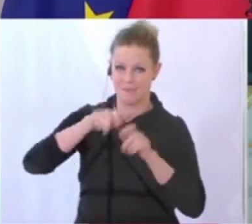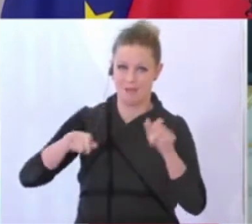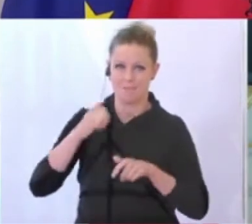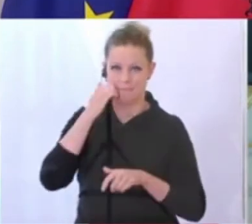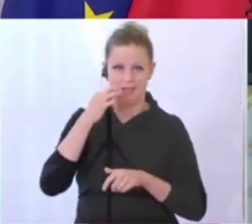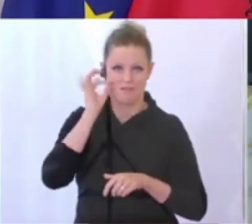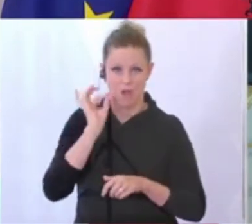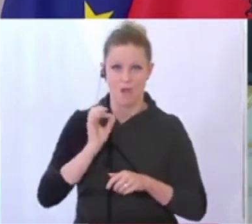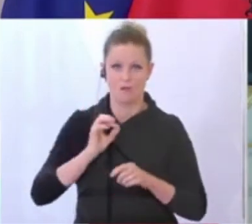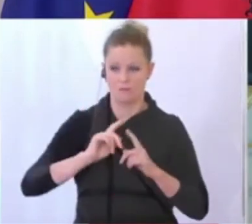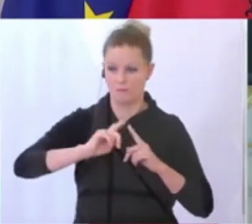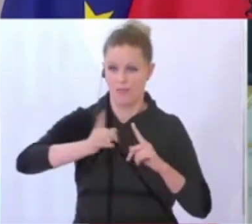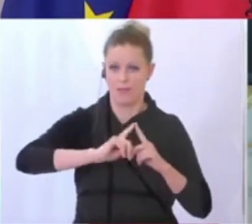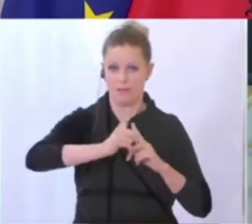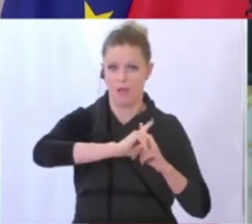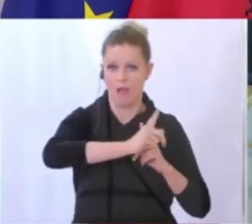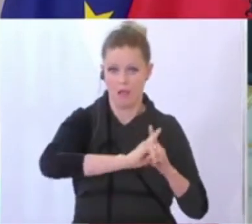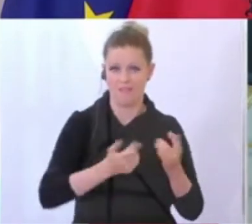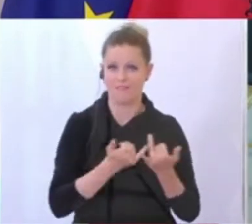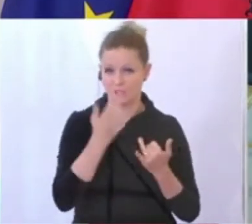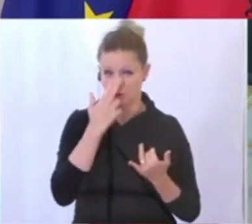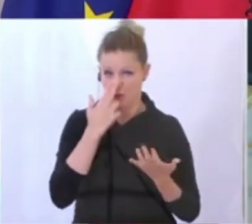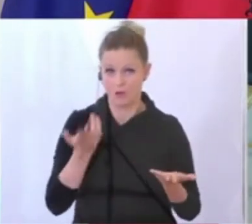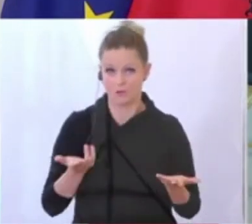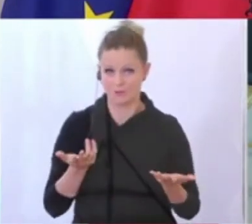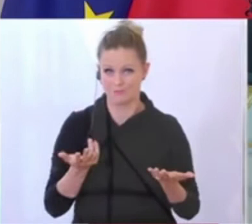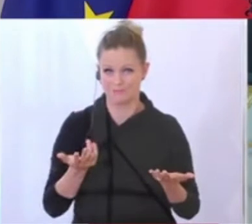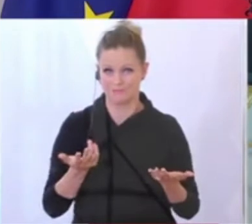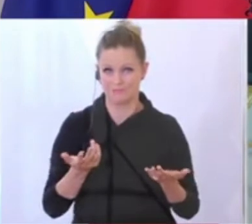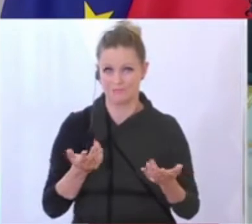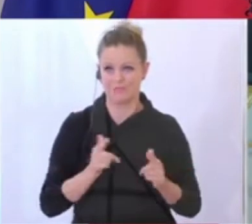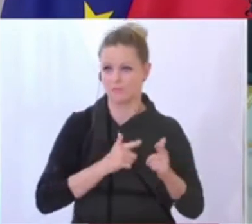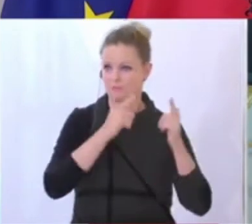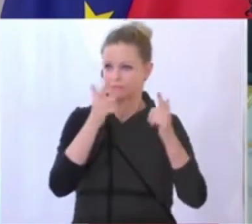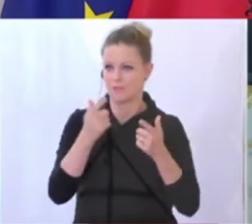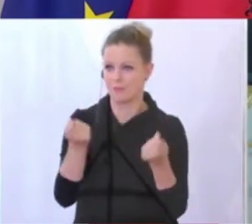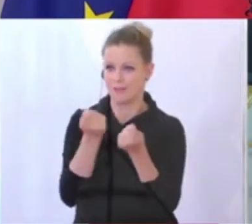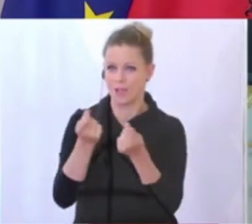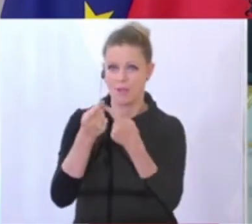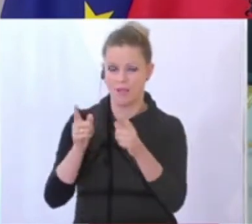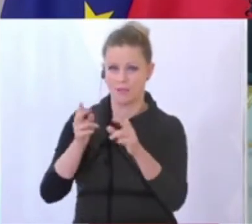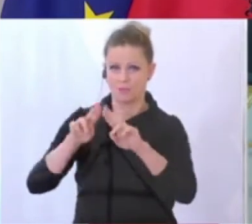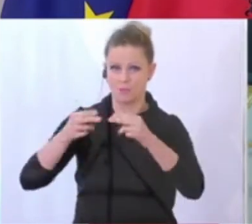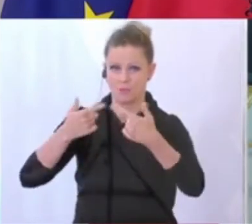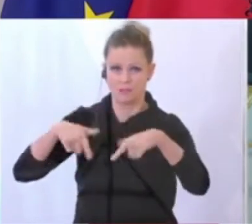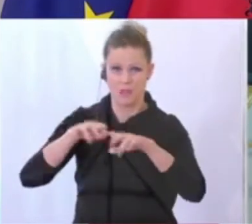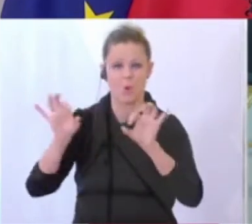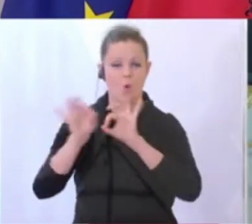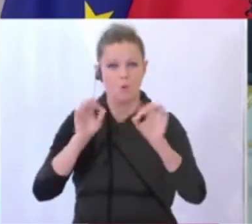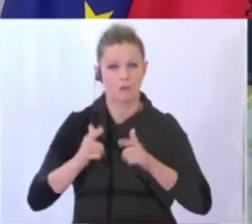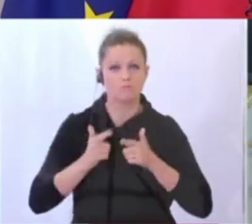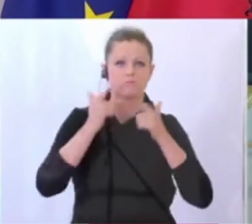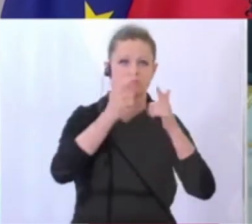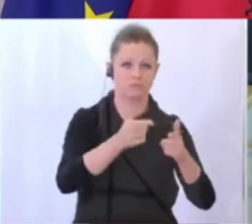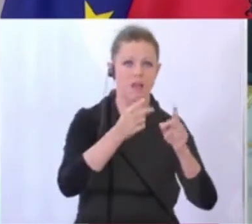Pendlerinnen und Pendler, die über Landesgrenzen natürlich hinaus auch zu betrieben und damit dann vielleicht auch zu Freizeitaktivitäten